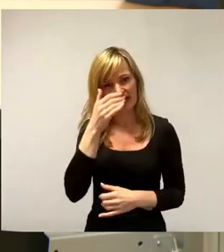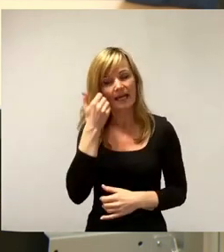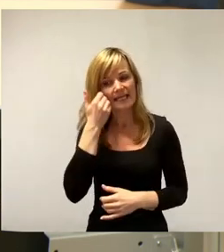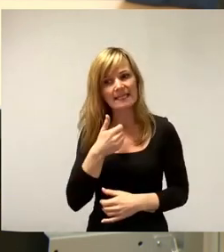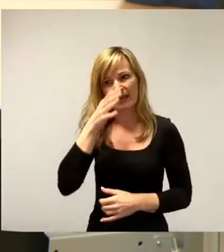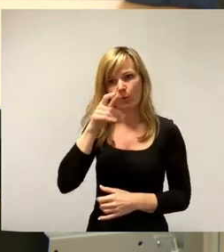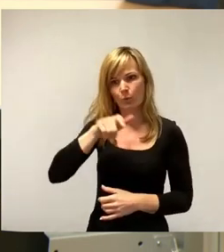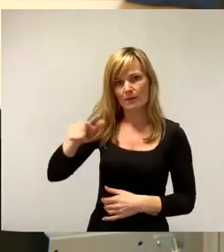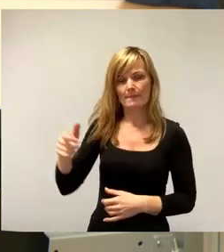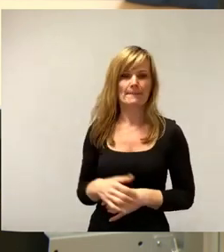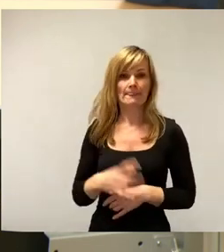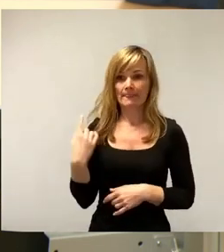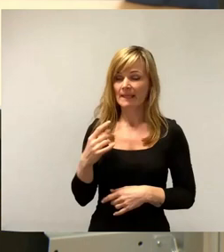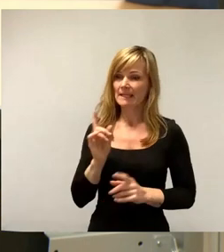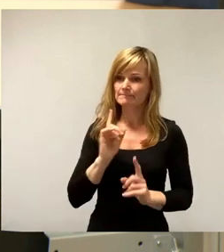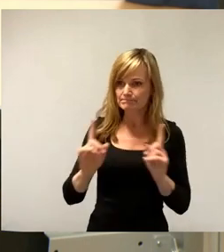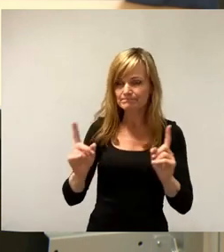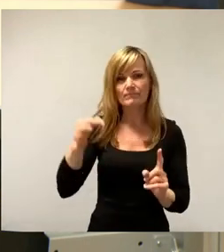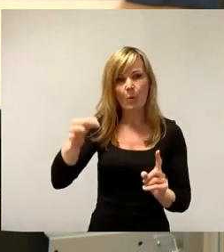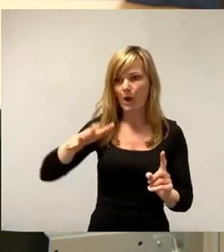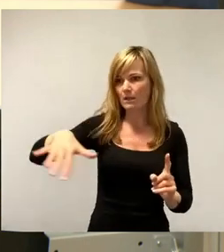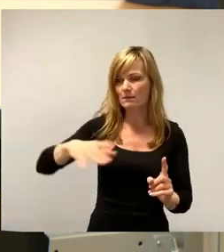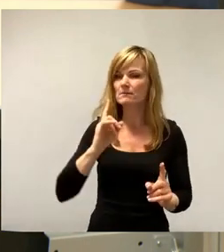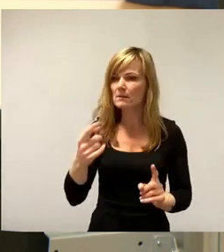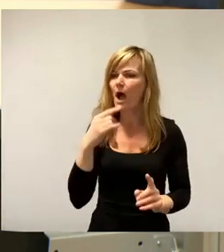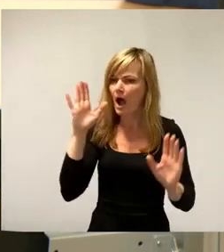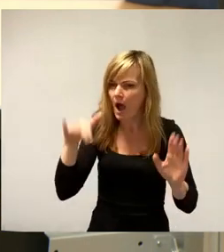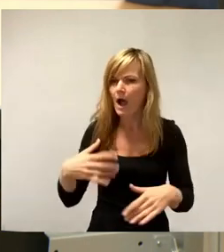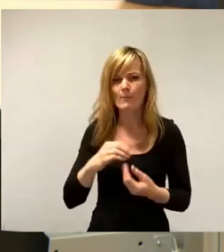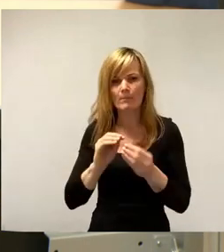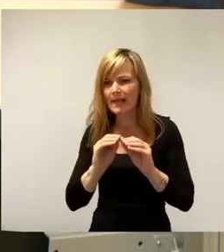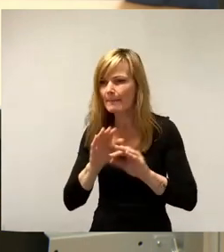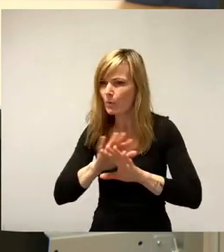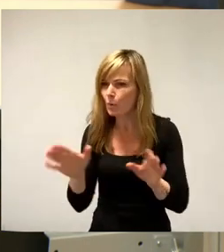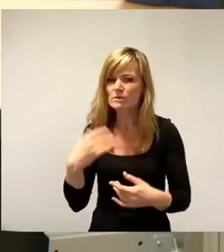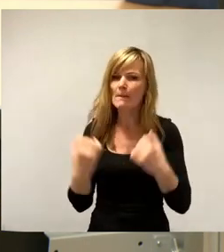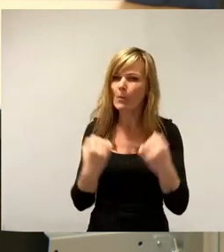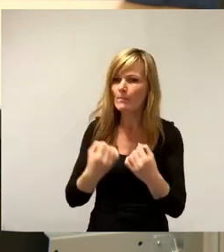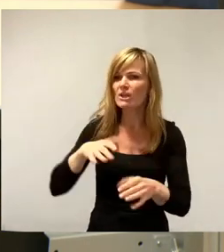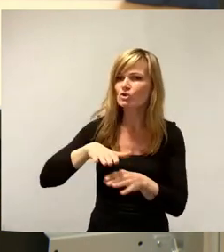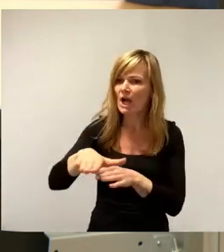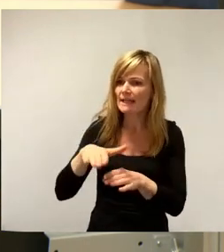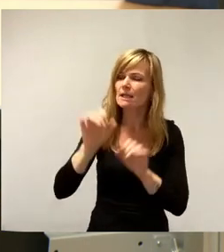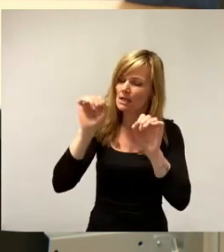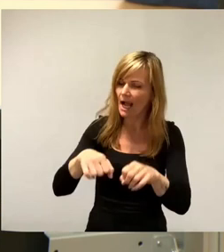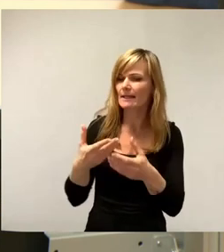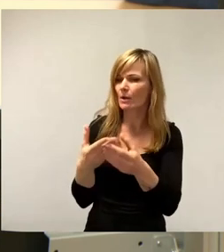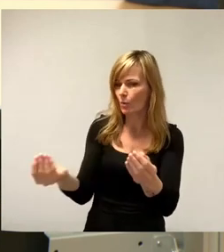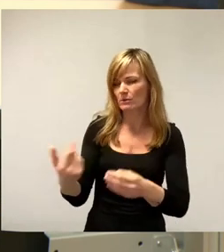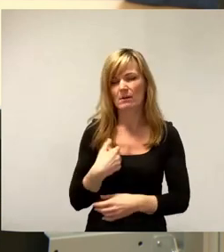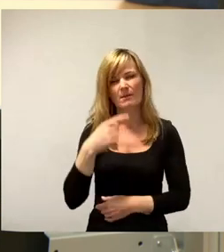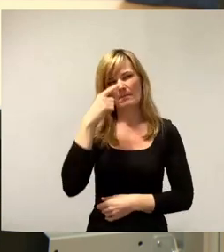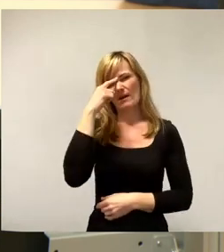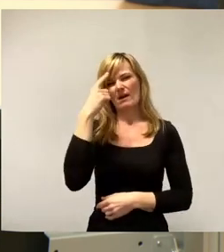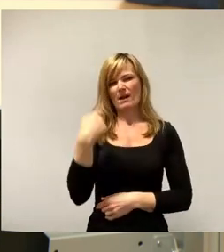überall den Leuten einreden, man kann das mit dem Mobi-Shuttle problemlos lösen. Ich kann mich an Kostengrößenordnungen von 10